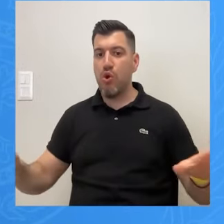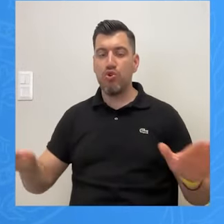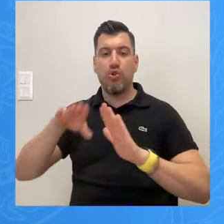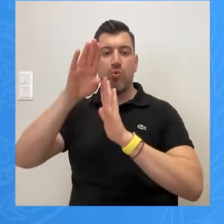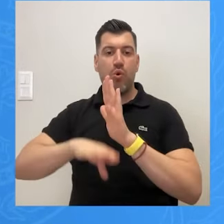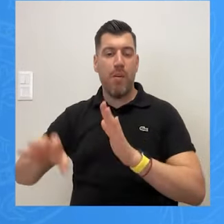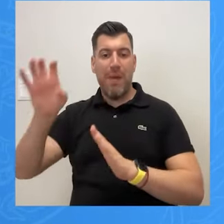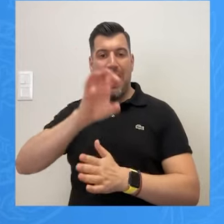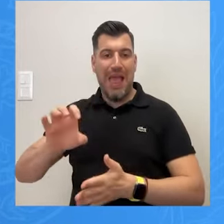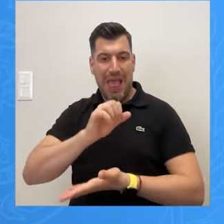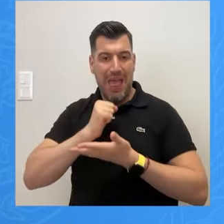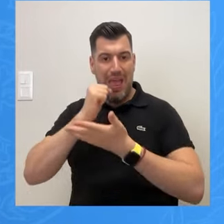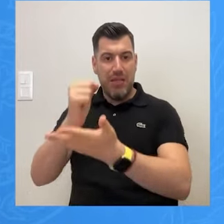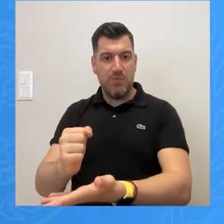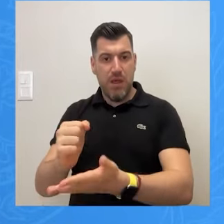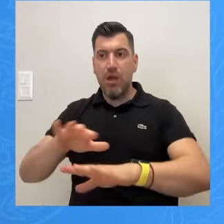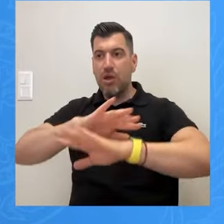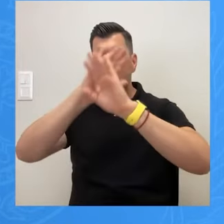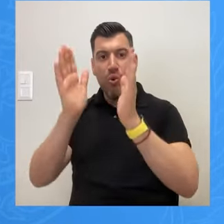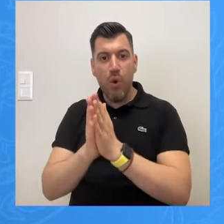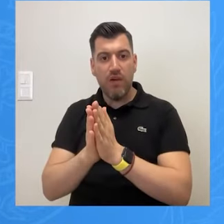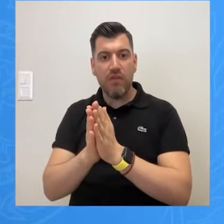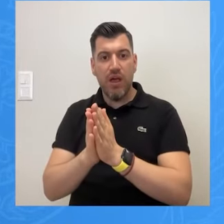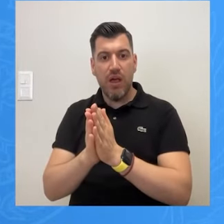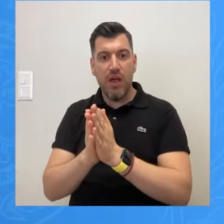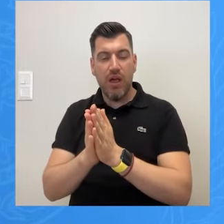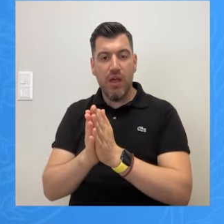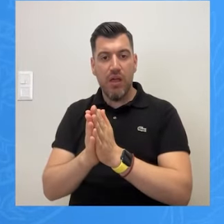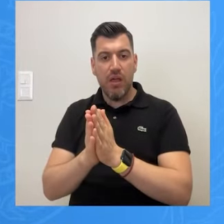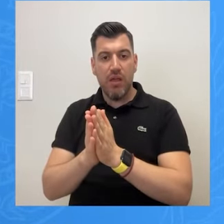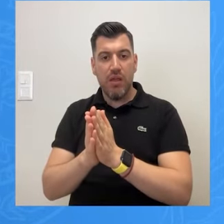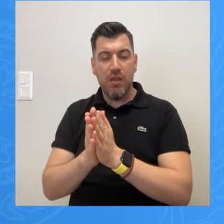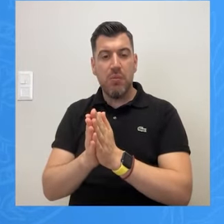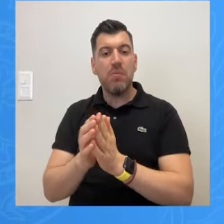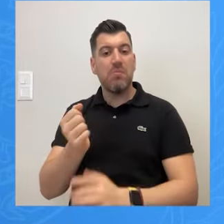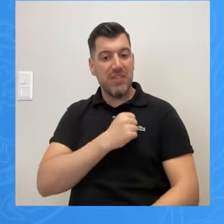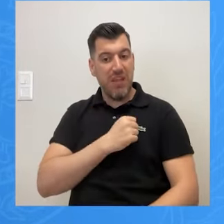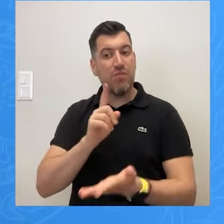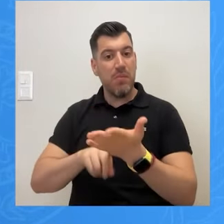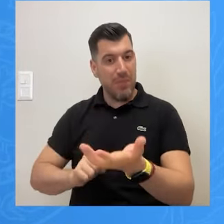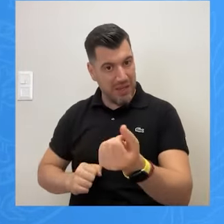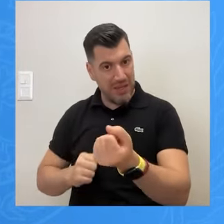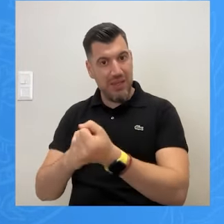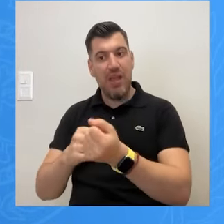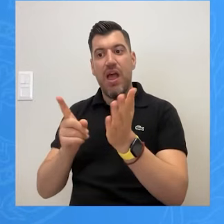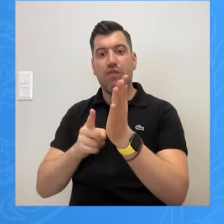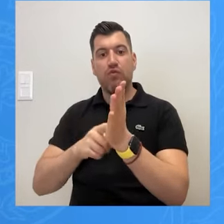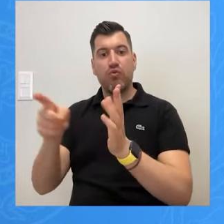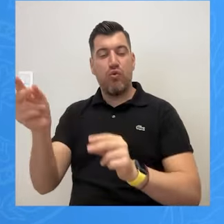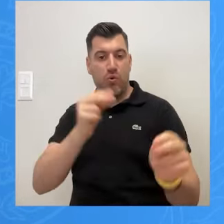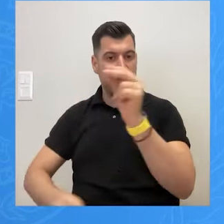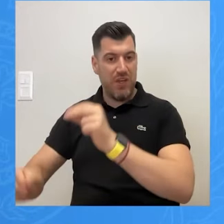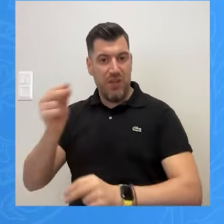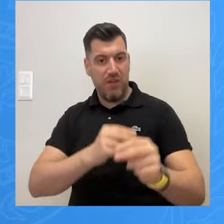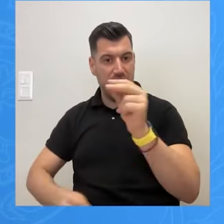και με βάση αυτά θεωρούμε ότι πρέπει να στηριχτεί αυτό το ψήφισμα ενισχύοντας, να το πω